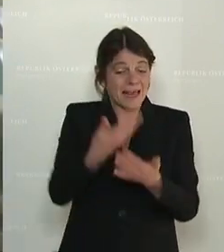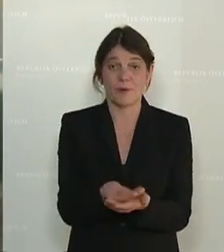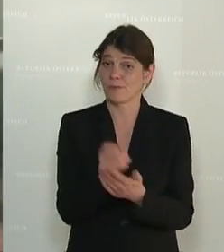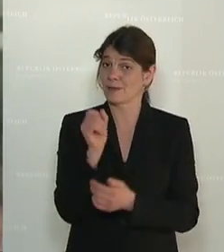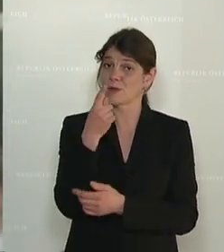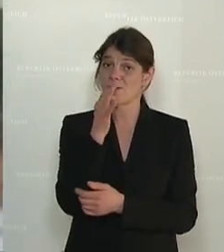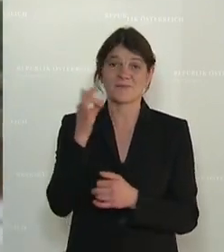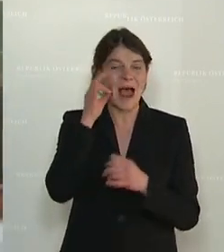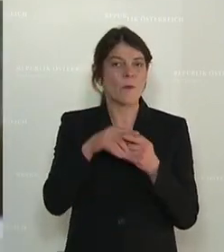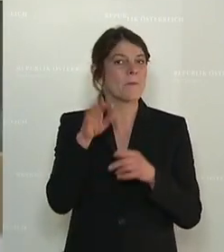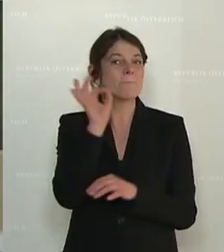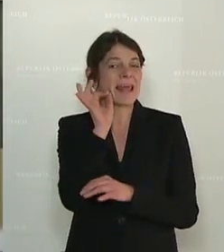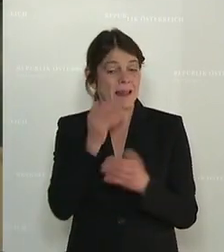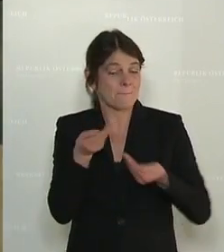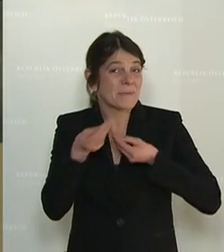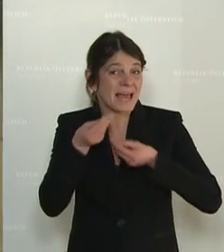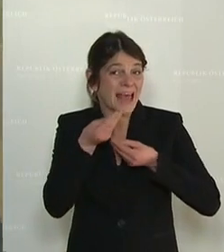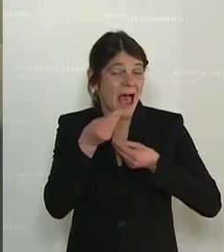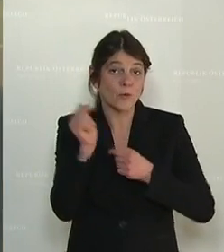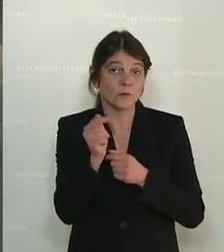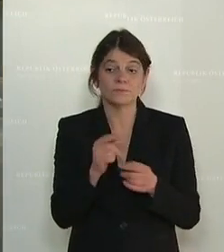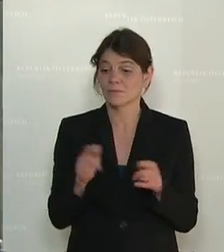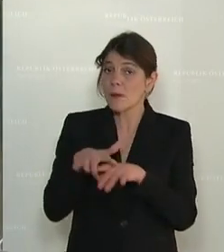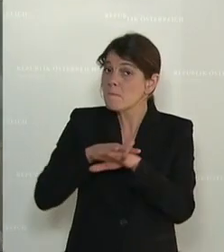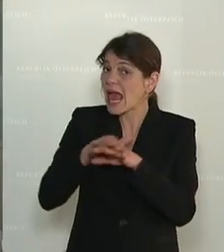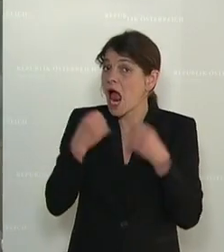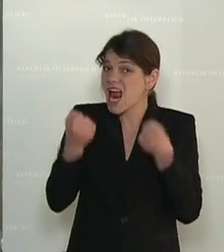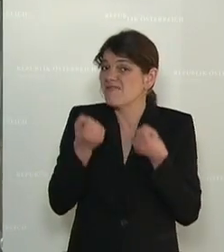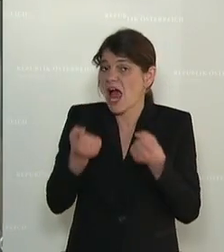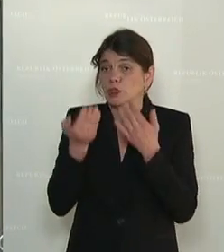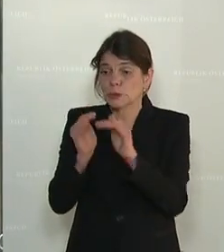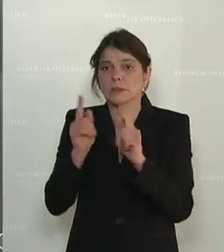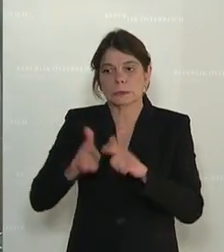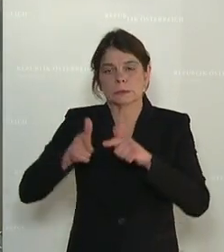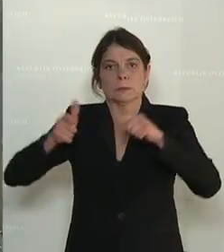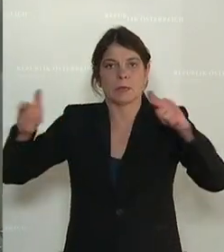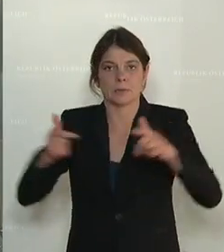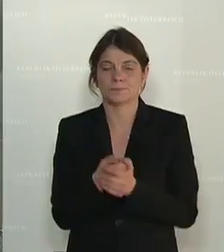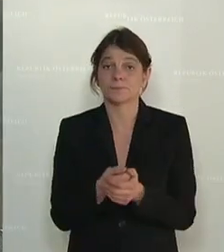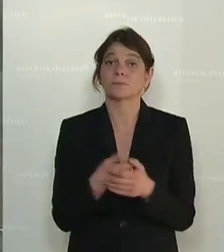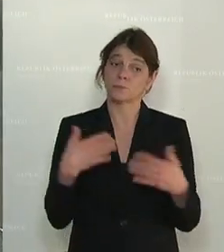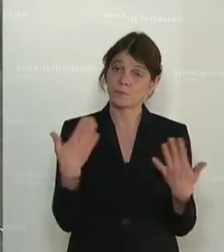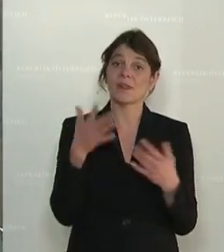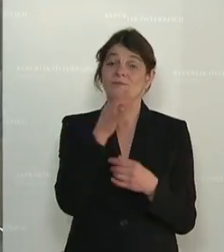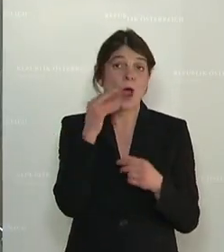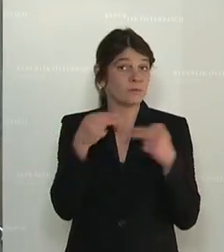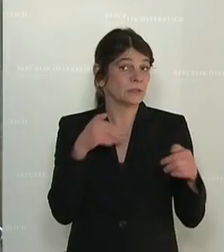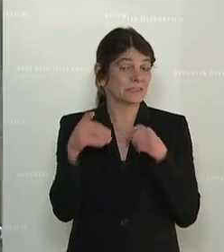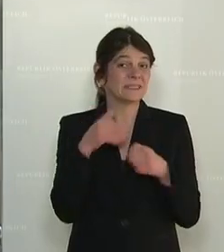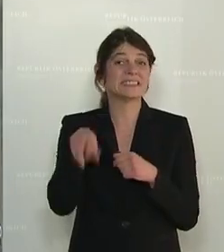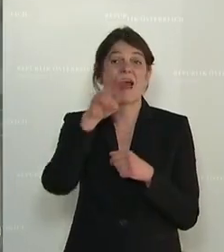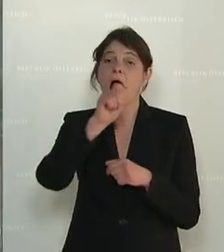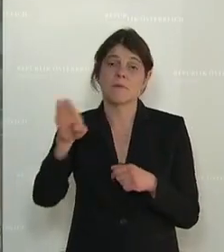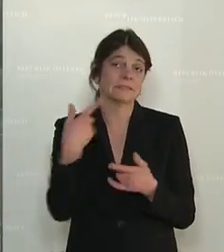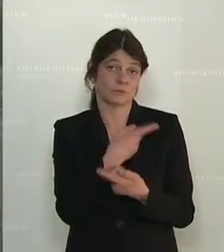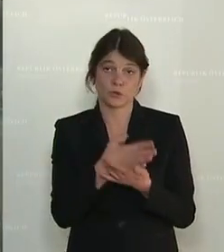Frauen- und Mädchenberatung und im Bereich des Gewaltschutzes auszubauen. Und die Frau Bundesminister Raab hat das heute schon erwähnt,